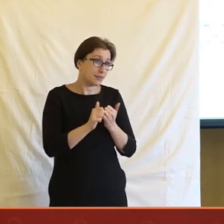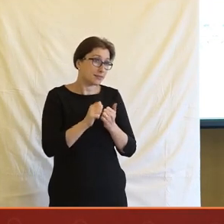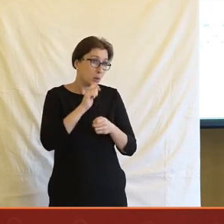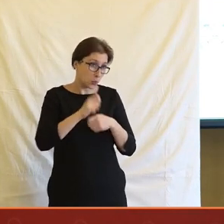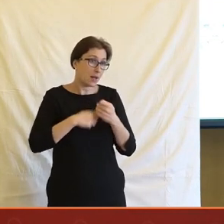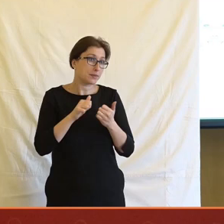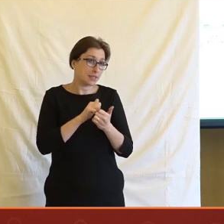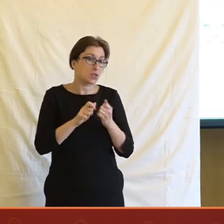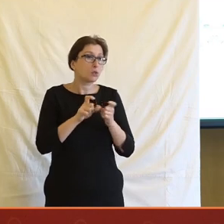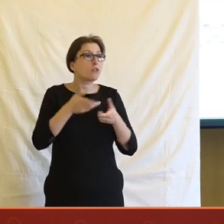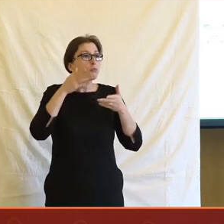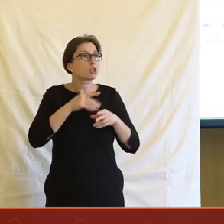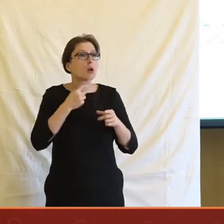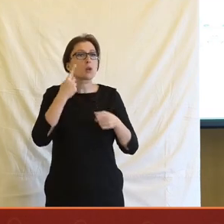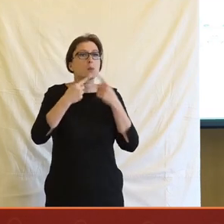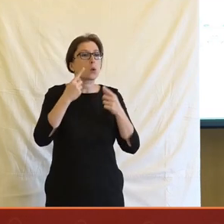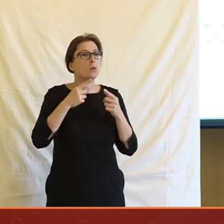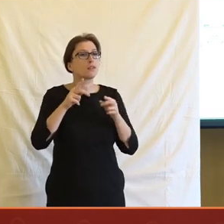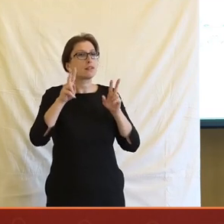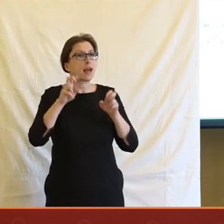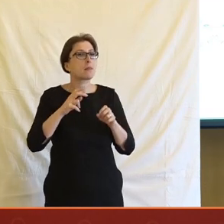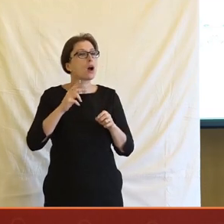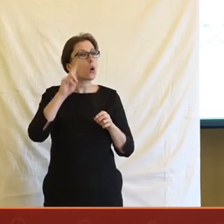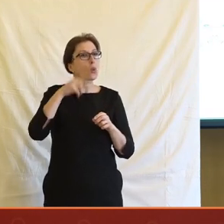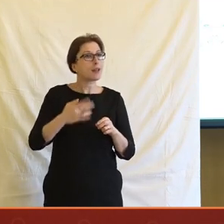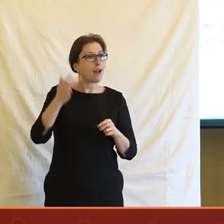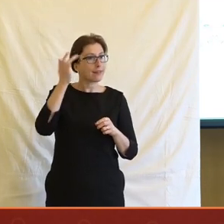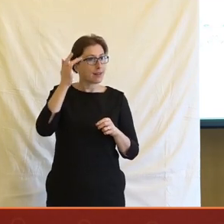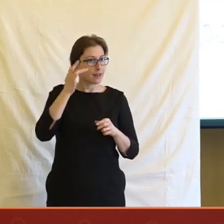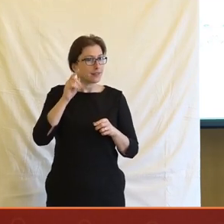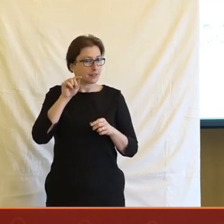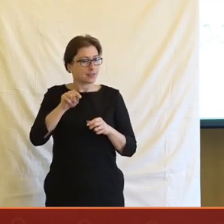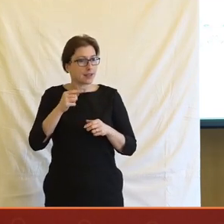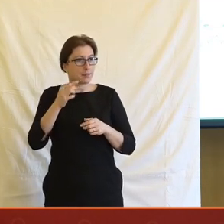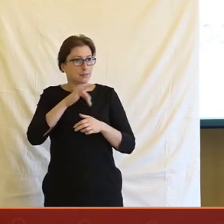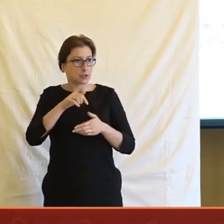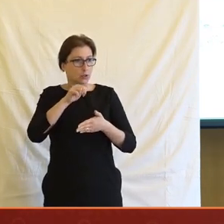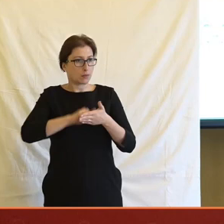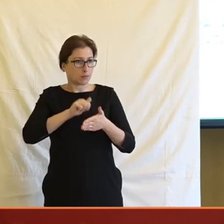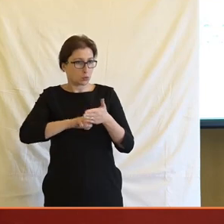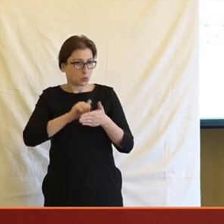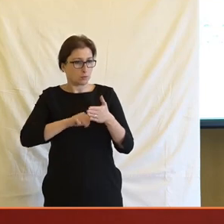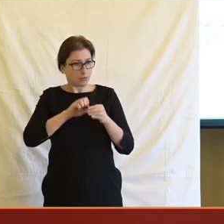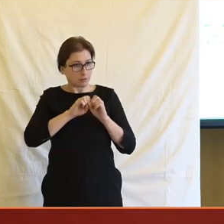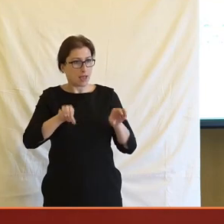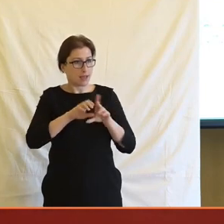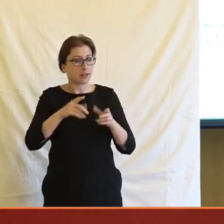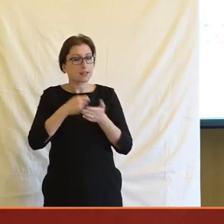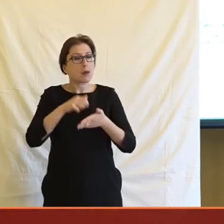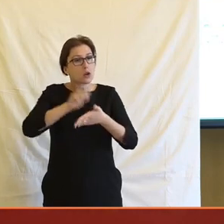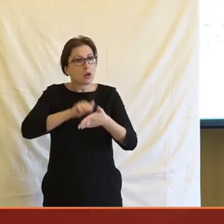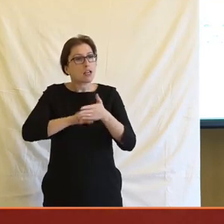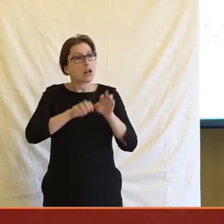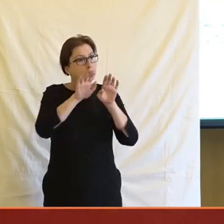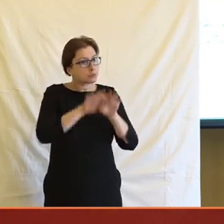protože ve chvíli, kdy se mluví o nějaký umělý inteligenci v žurnalistice, tak se často jako klouže k tomu začne to generovat, ty články novináři